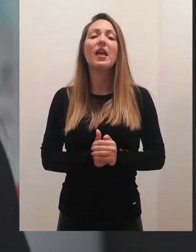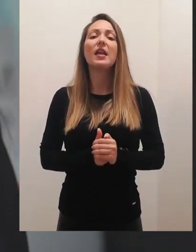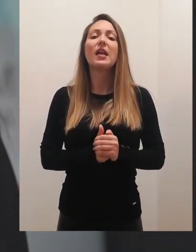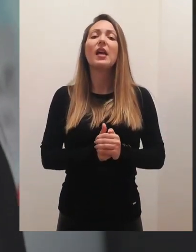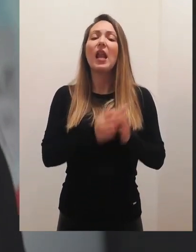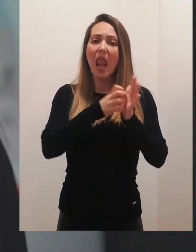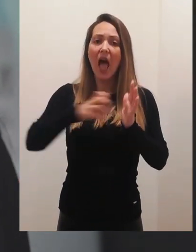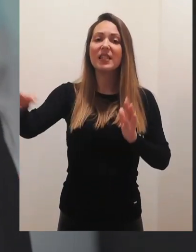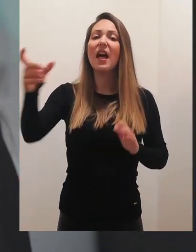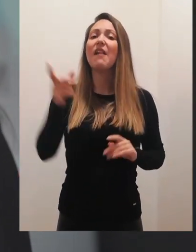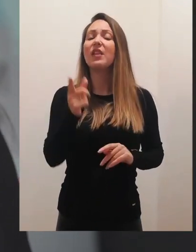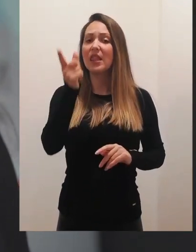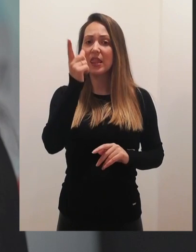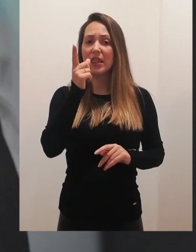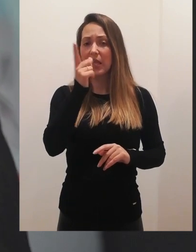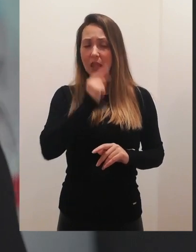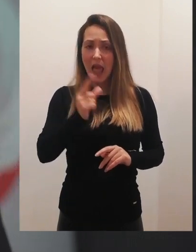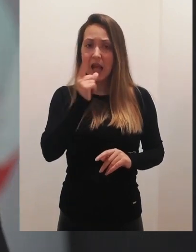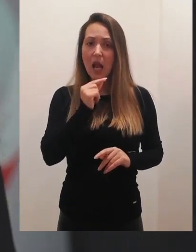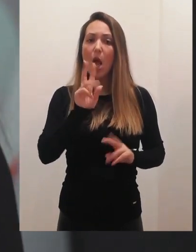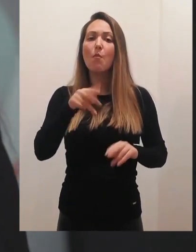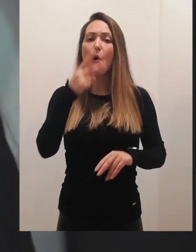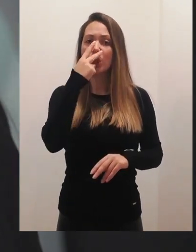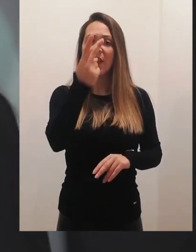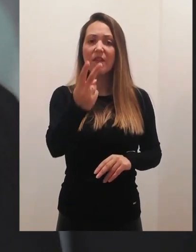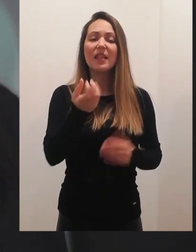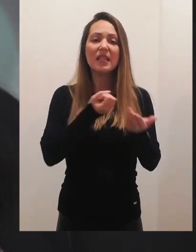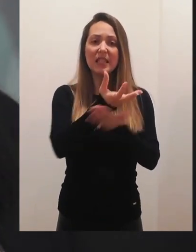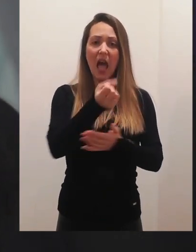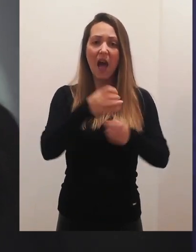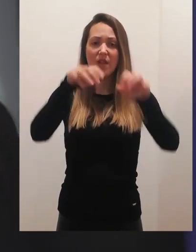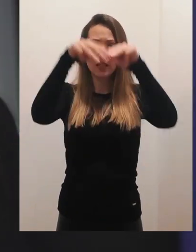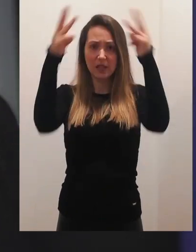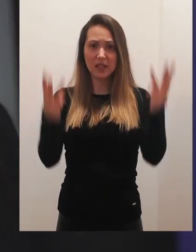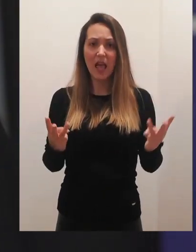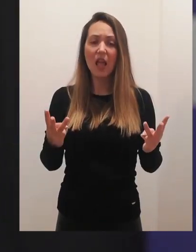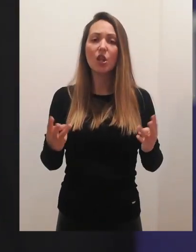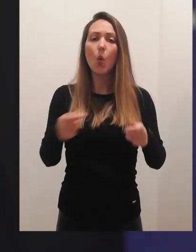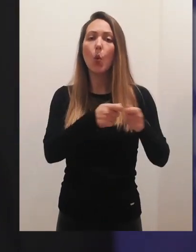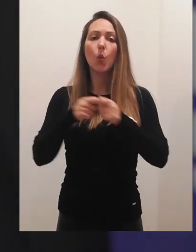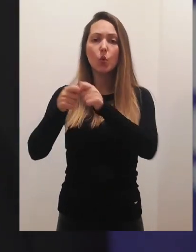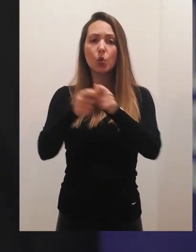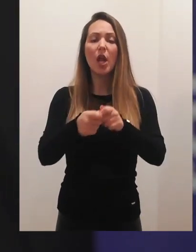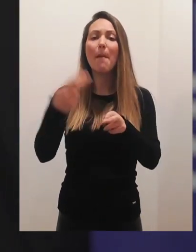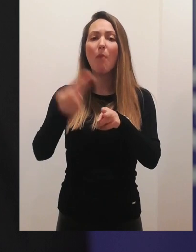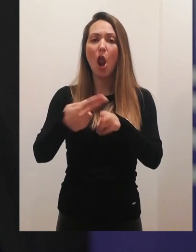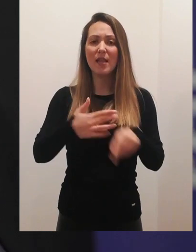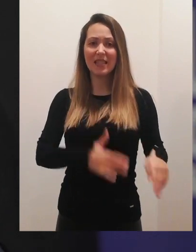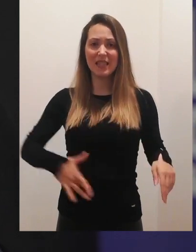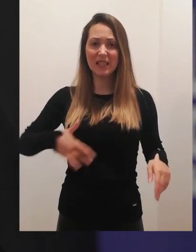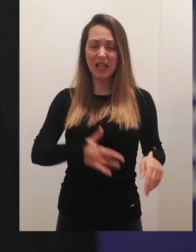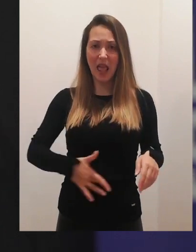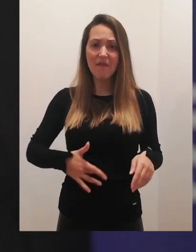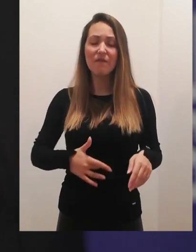terapije treba nastaviti. O tome mogu da vide detaljne preporuki na sajtu Udruženja za hronične inflamatorne crevne